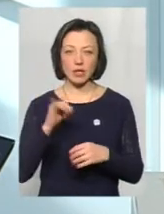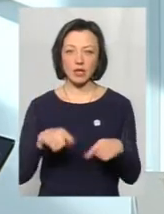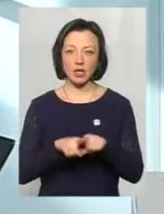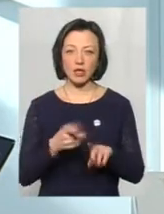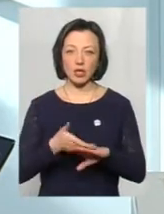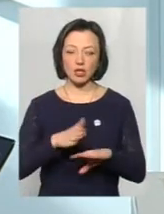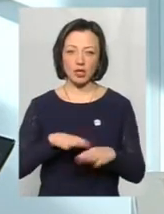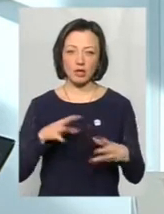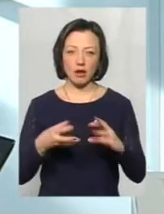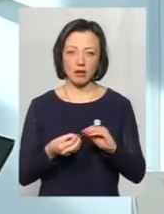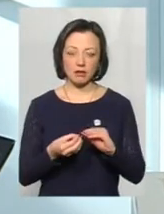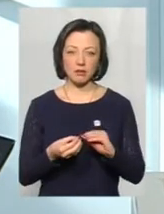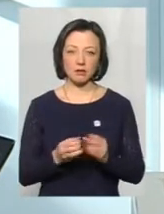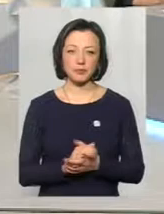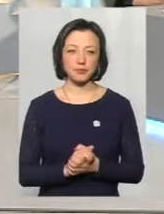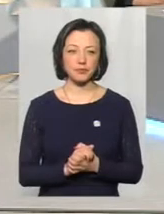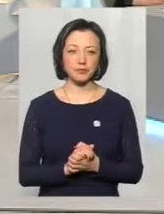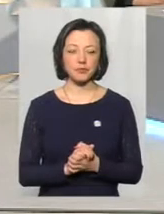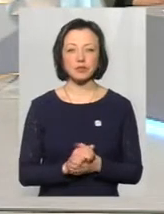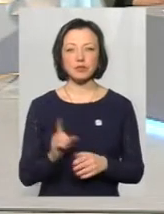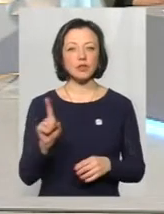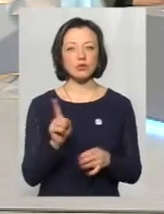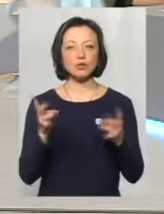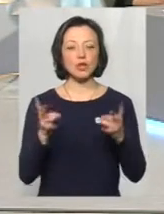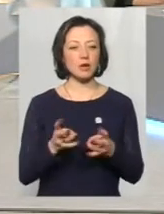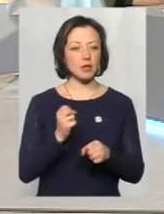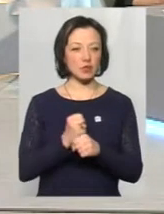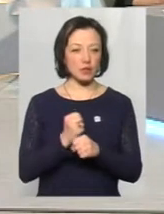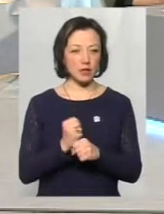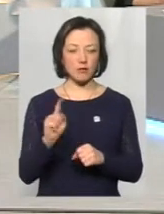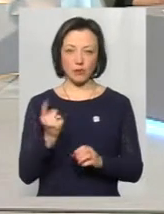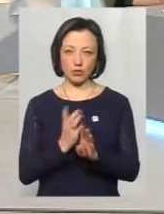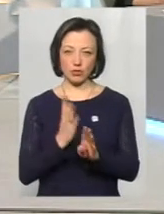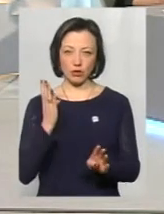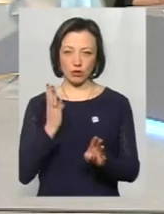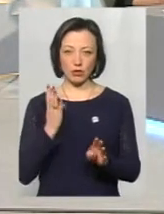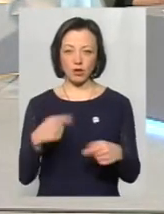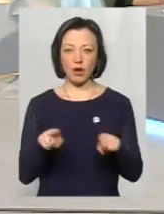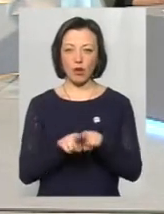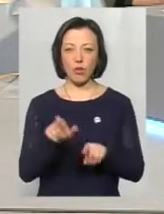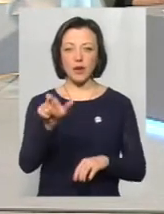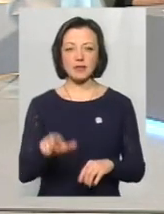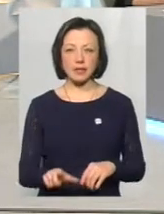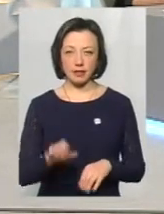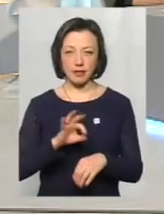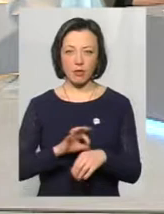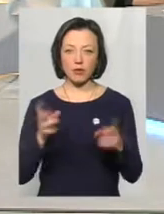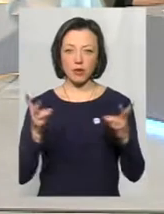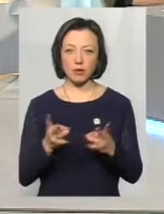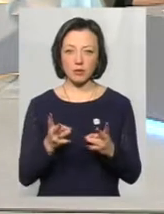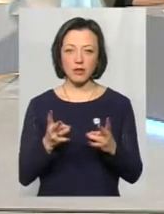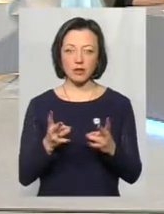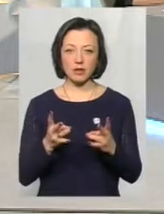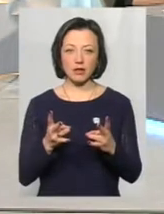тяжкі наслідки за собою ведуть. Що треба зробити в першу чергу такого пацієнта? Його потрібно